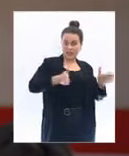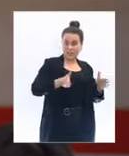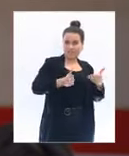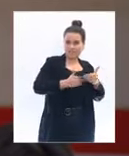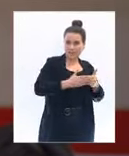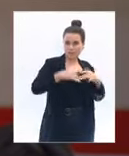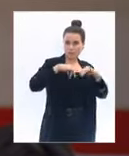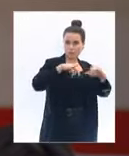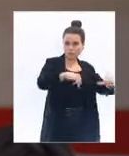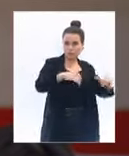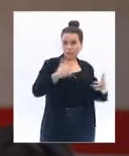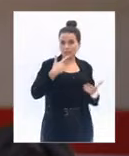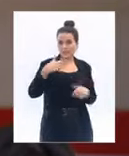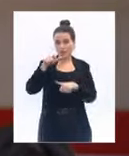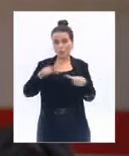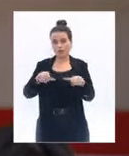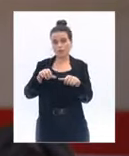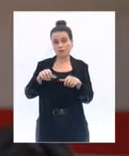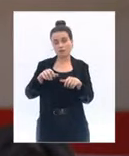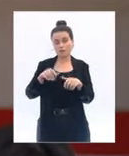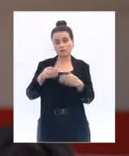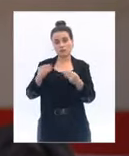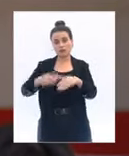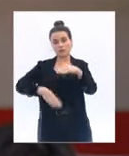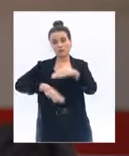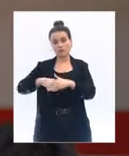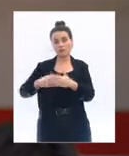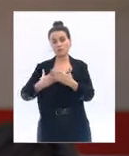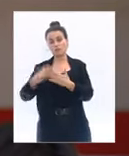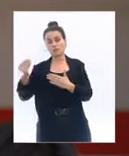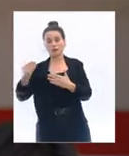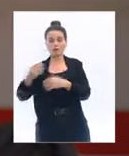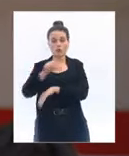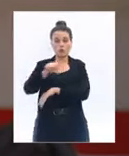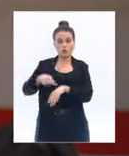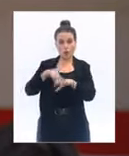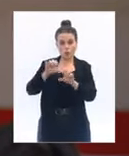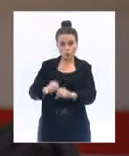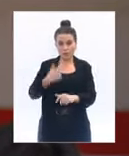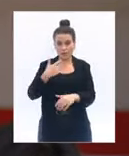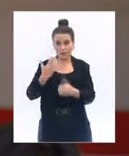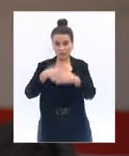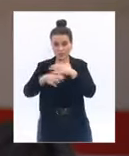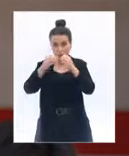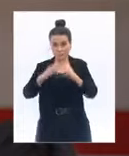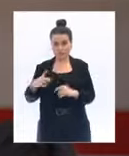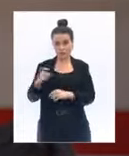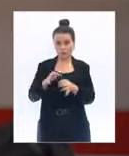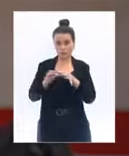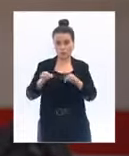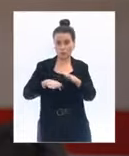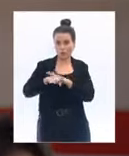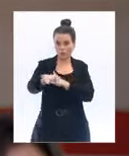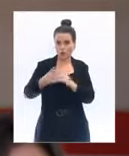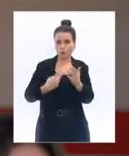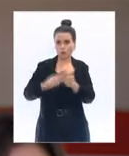de déplacement très limité à 1h, ne va pas favoriser la contamination dans les foyers ? J'ai une question également sur pourquoi ne pas donner aux personnes